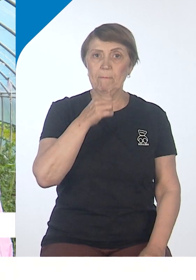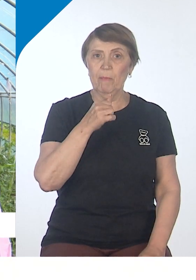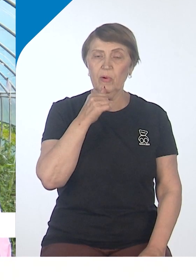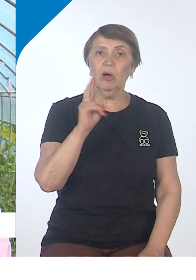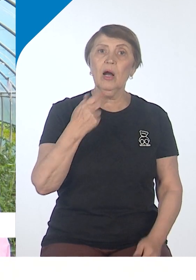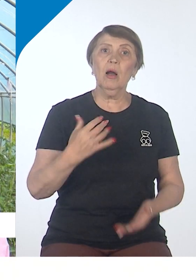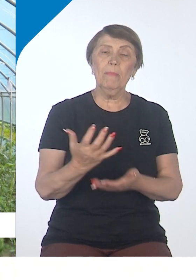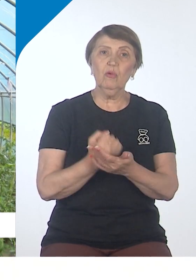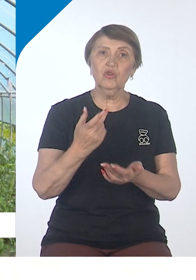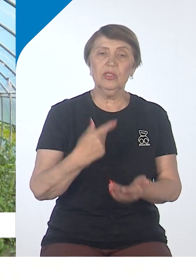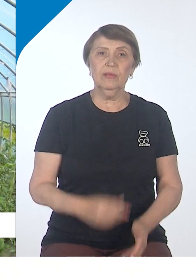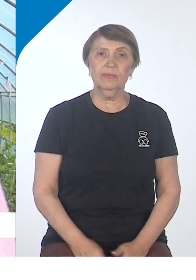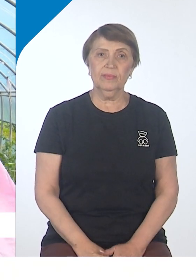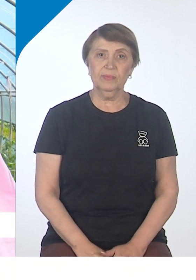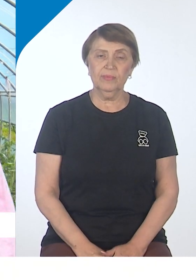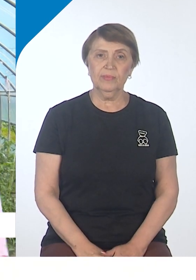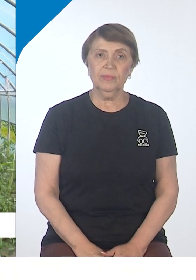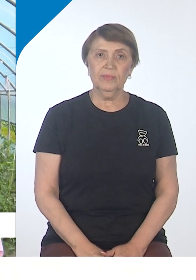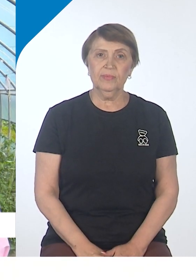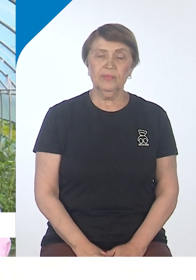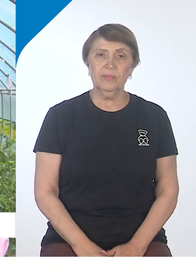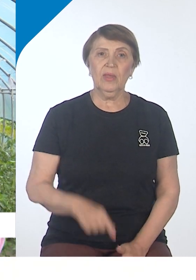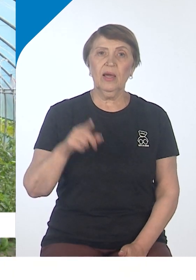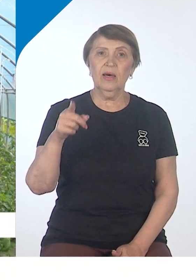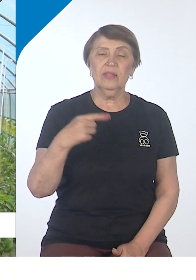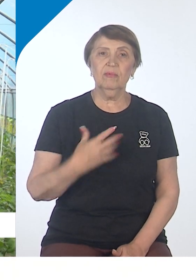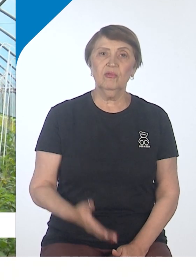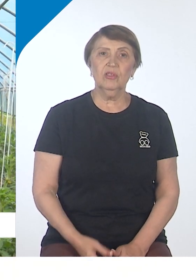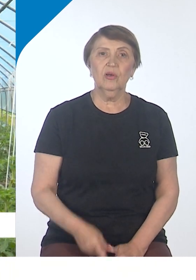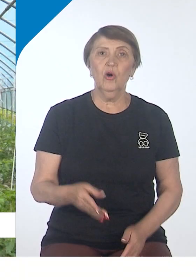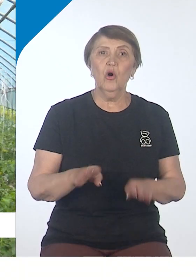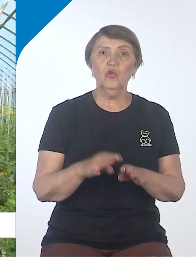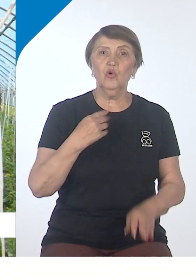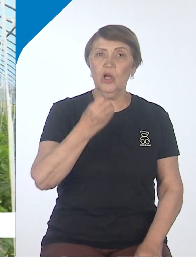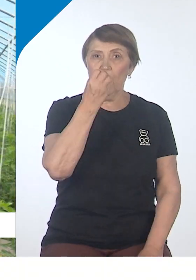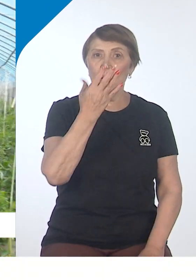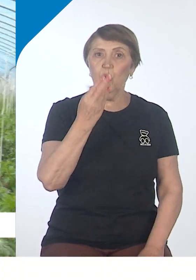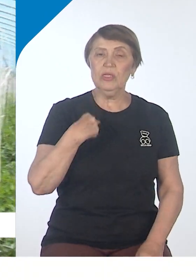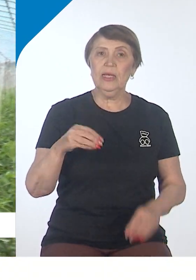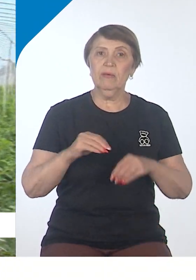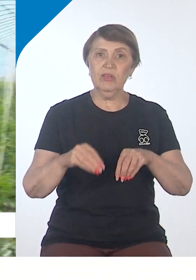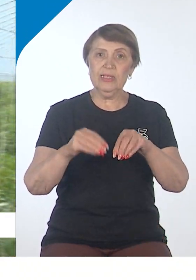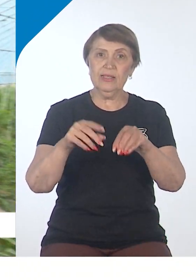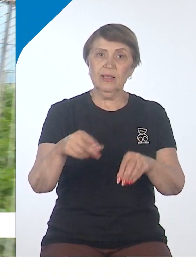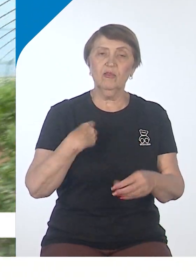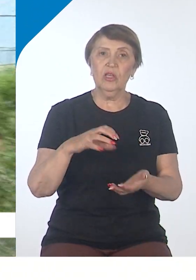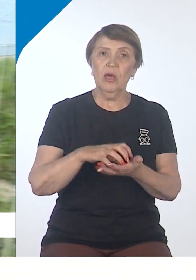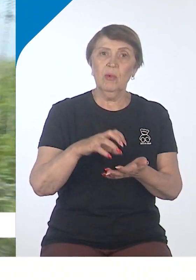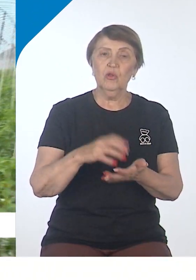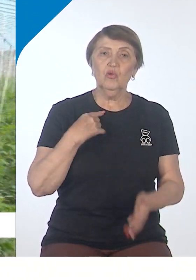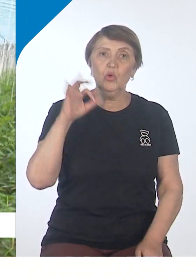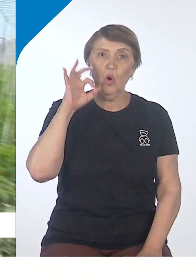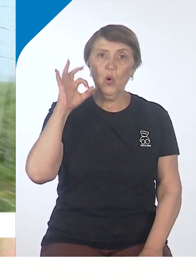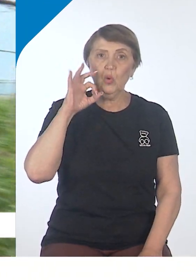как получится. А там? А там у нас КС-58, тоже японской селекции. Вот уже помидорчики здесь есть розовые.